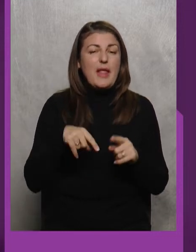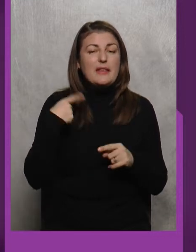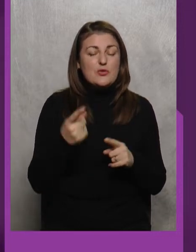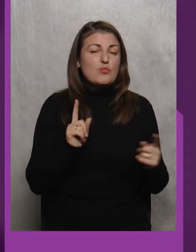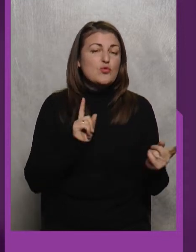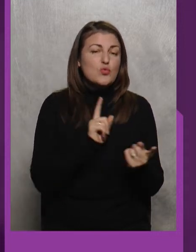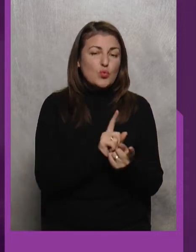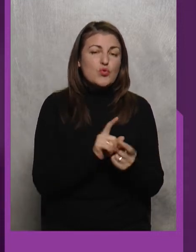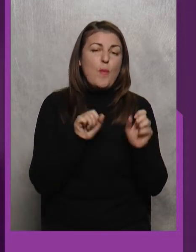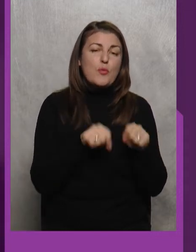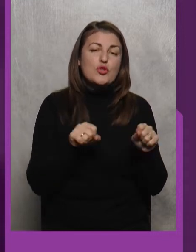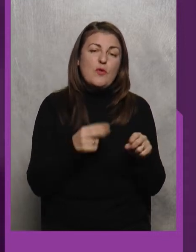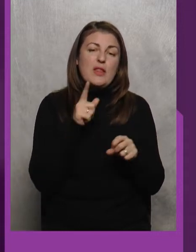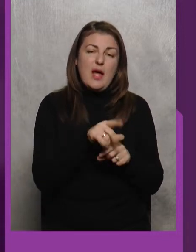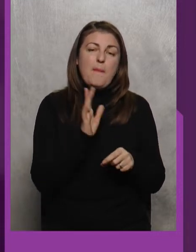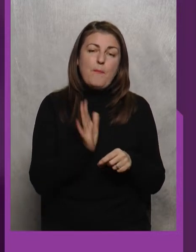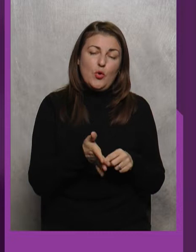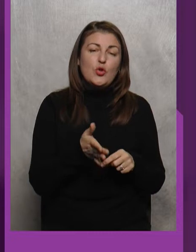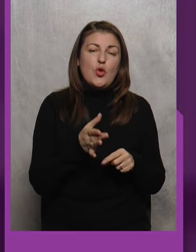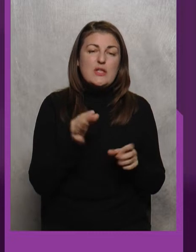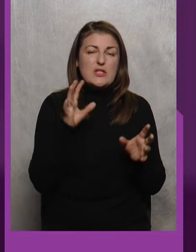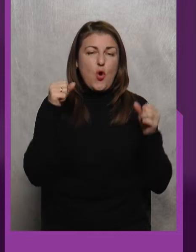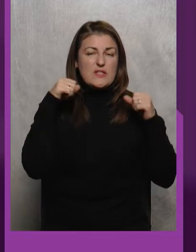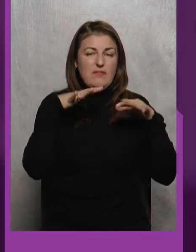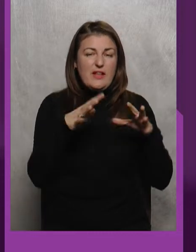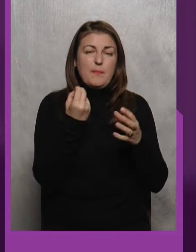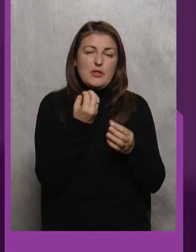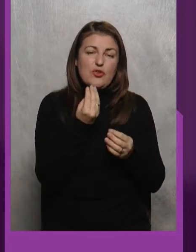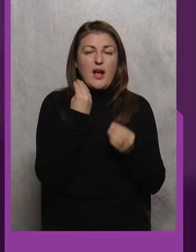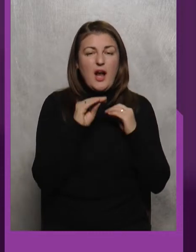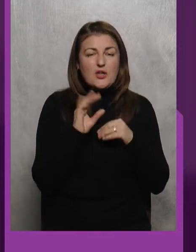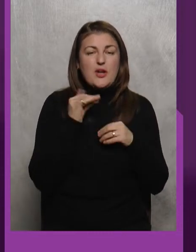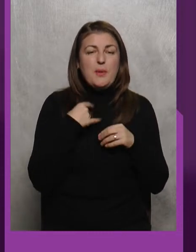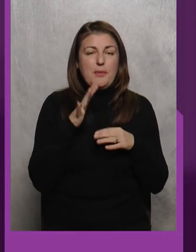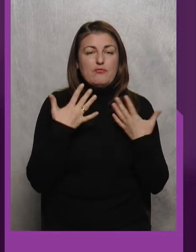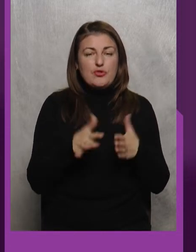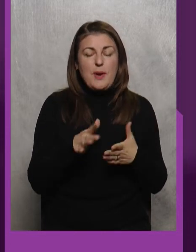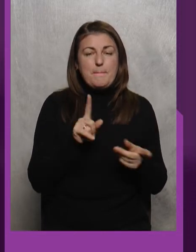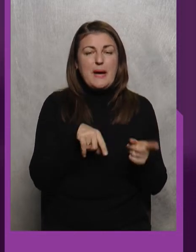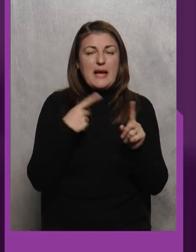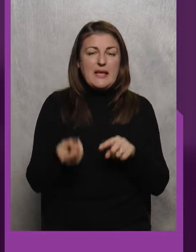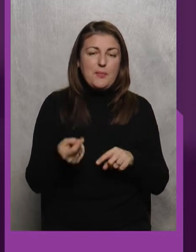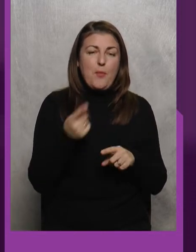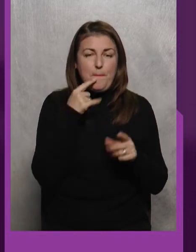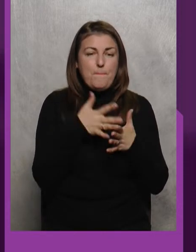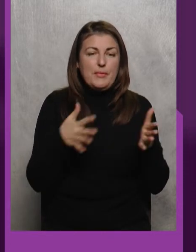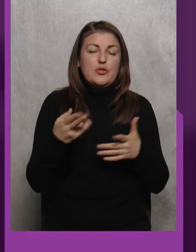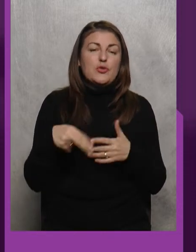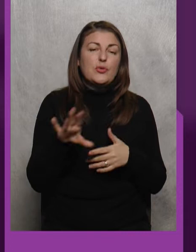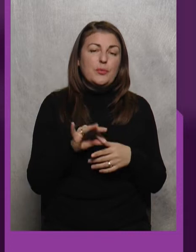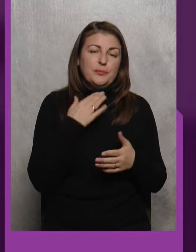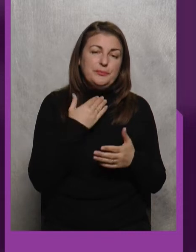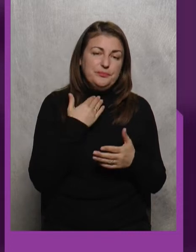Сутичку Можливо Там буде З освітленням Трішечки Краще І ми вже Перейдемо Більше До